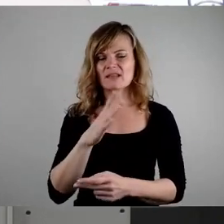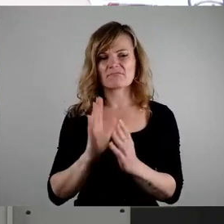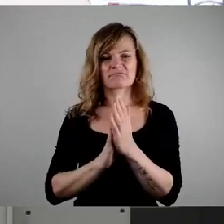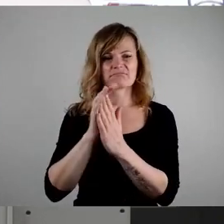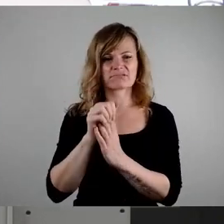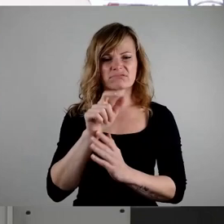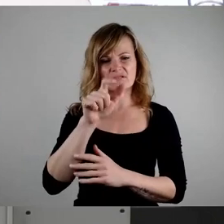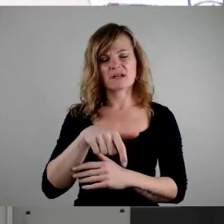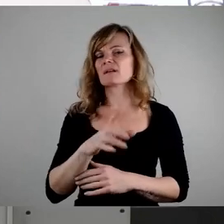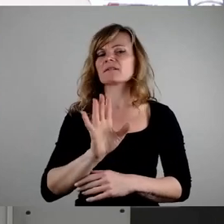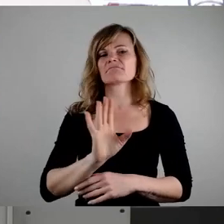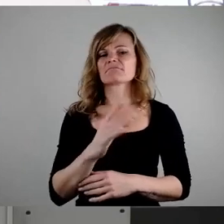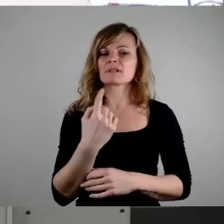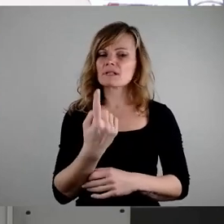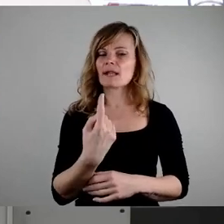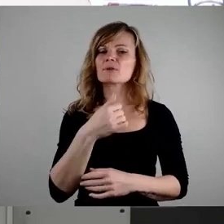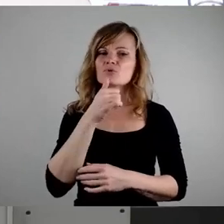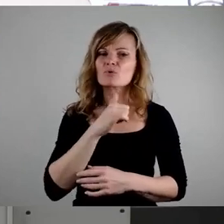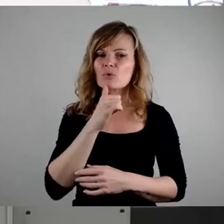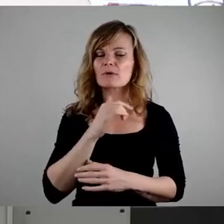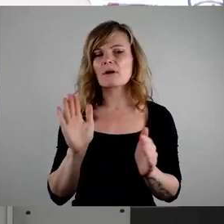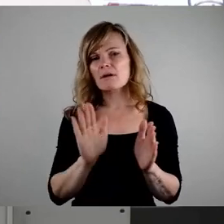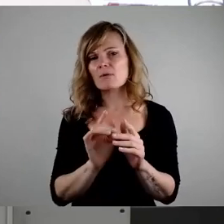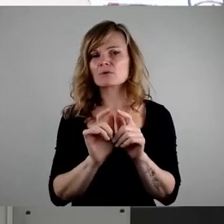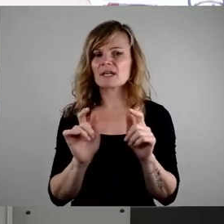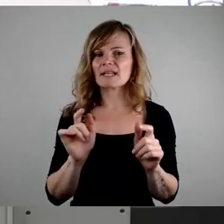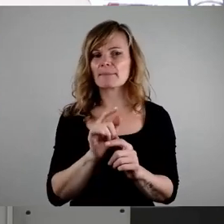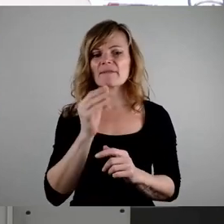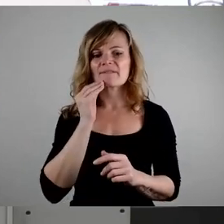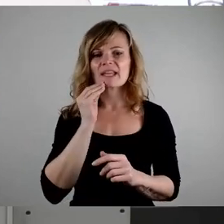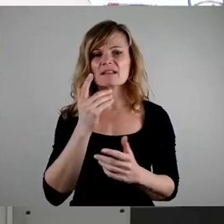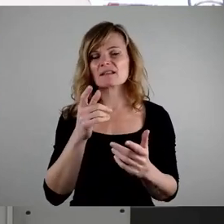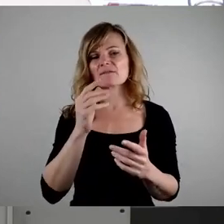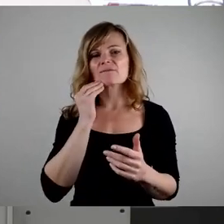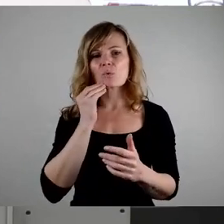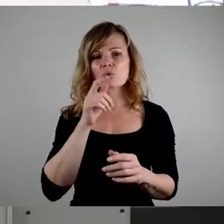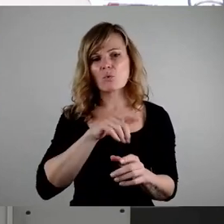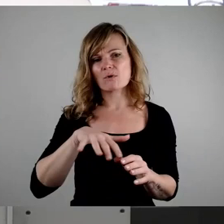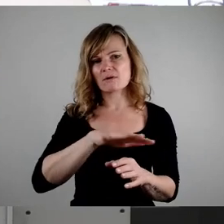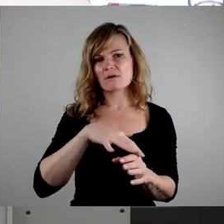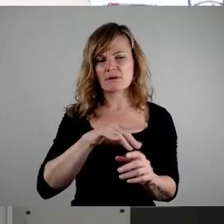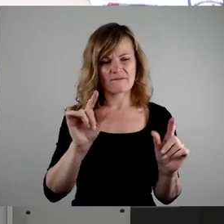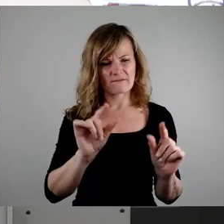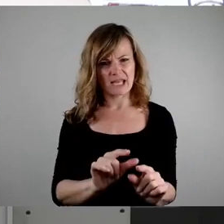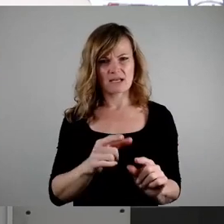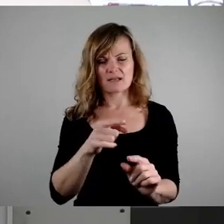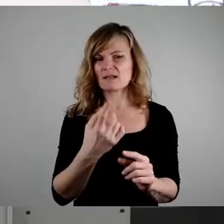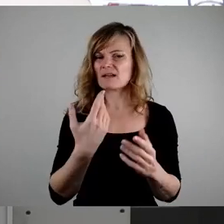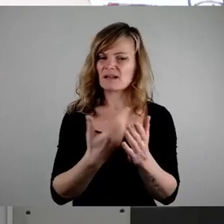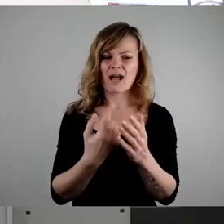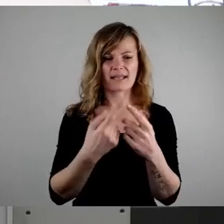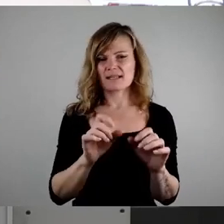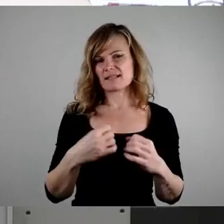vergleichsweise kleines Unternehmen mit noch vergleichsweise wenigen Wohnungen in einer ganz anderen Situation ist als viele, viele andere kommunale